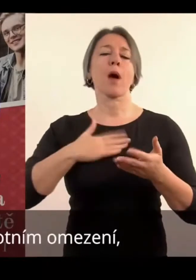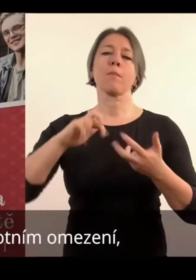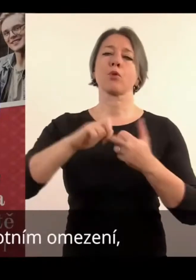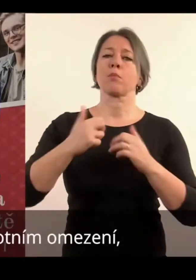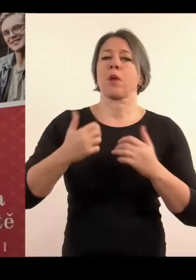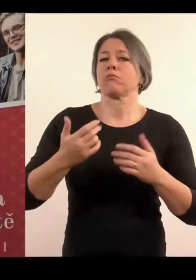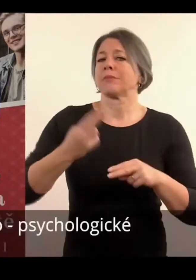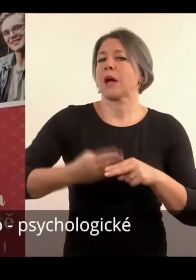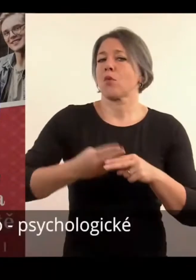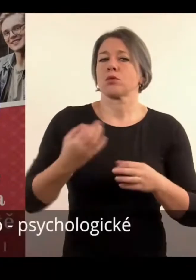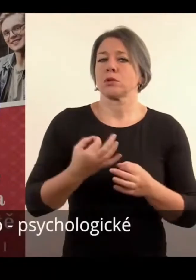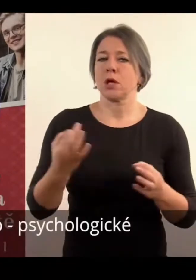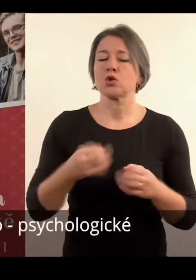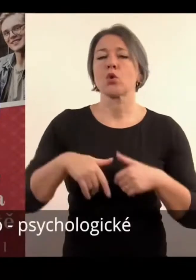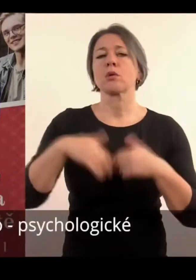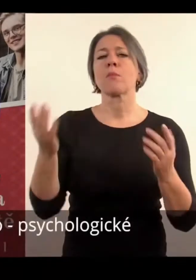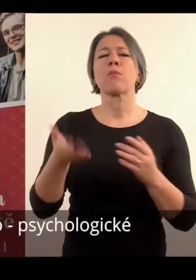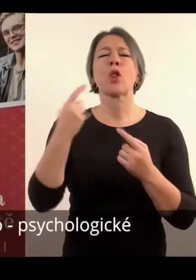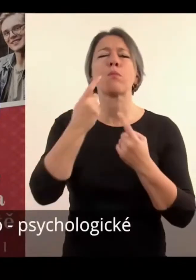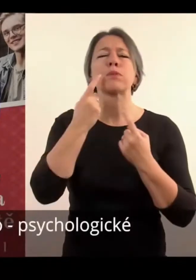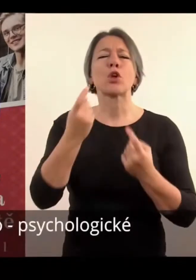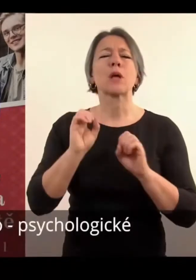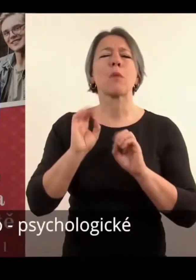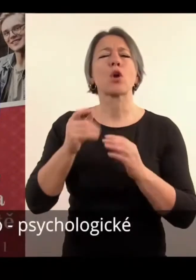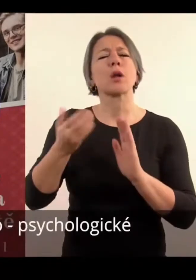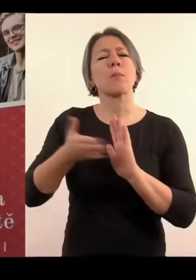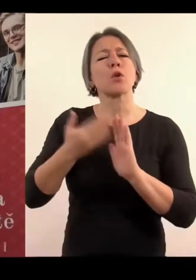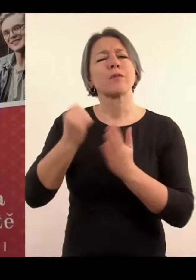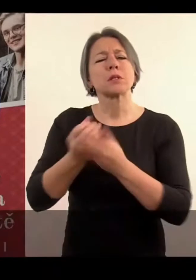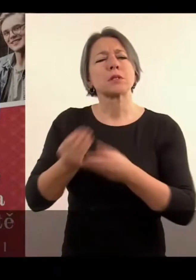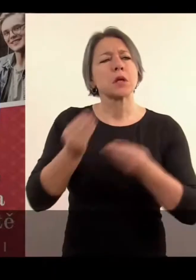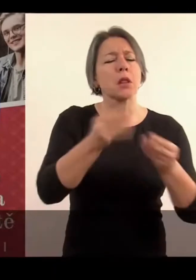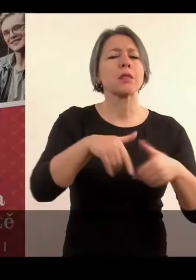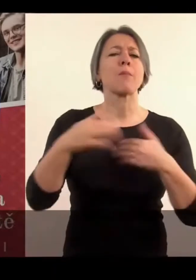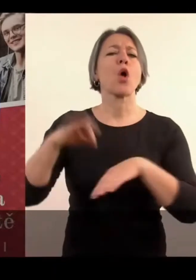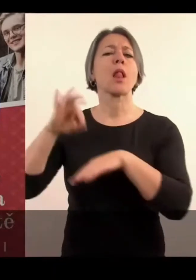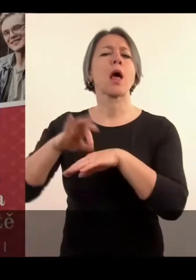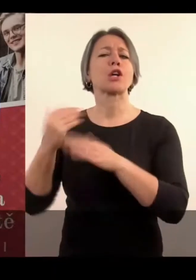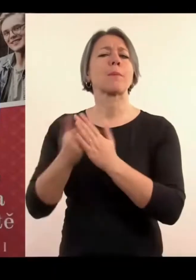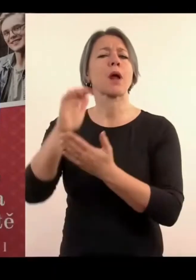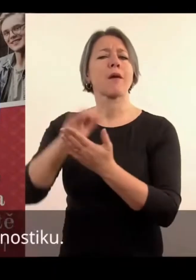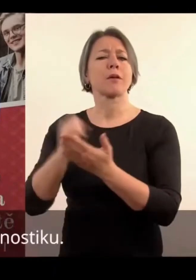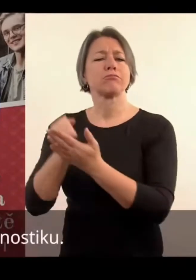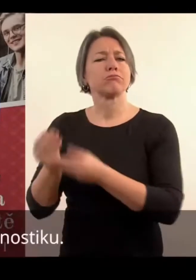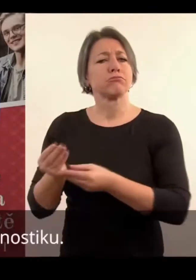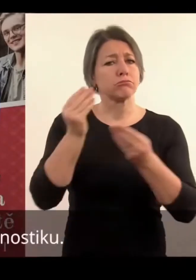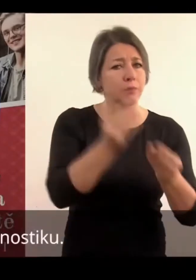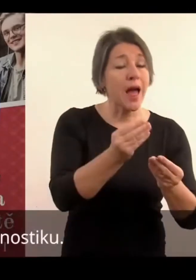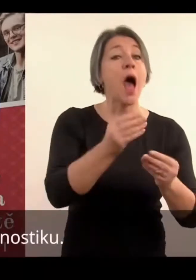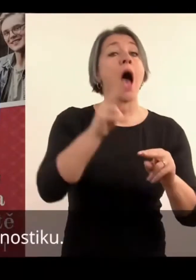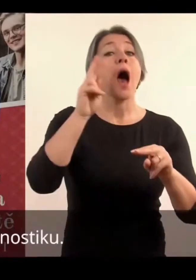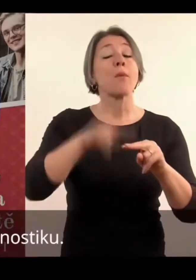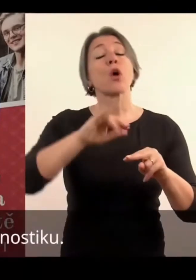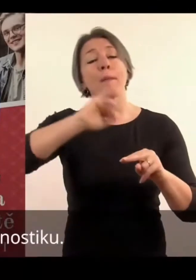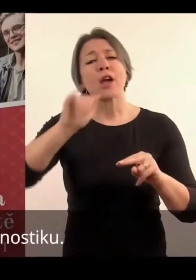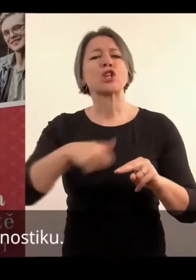tzn. správu třeba pedagogické psychologické poradny nebo správu od lékaře a s tím absolvovat funkční